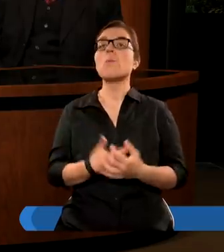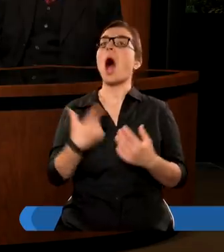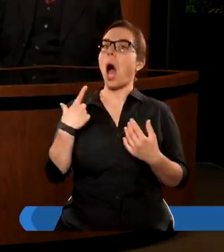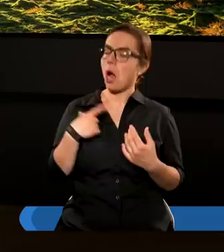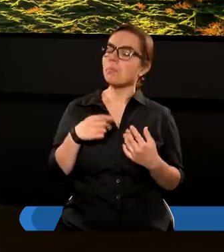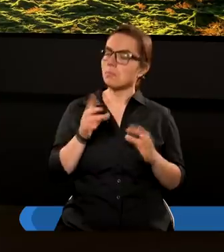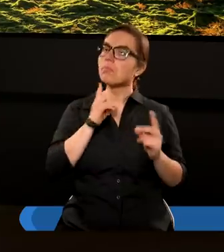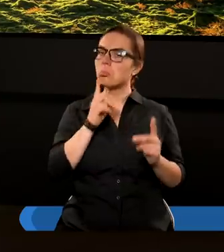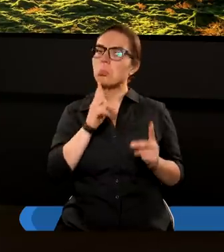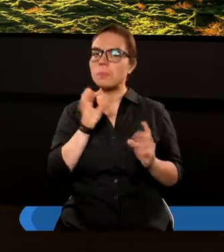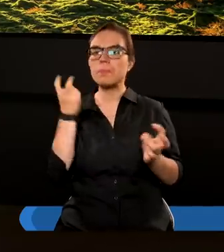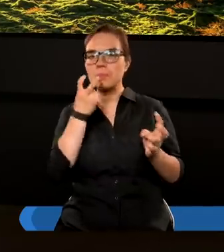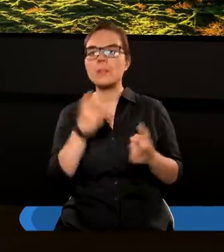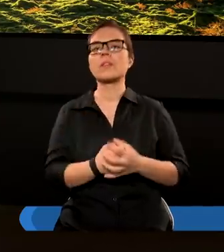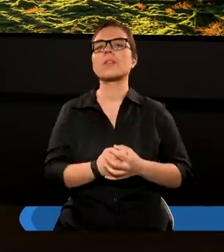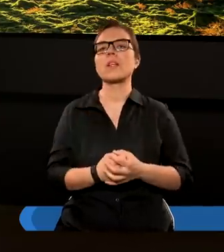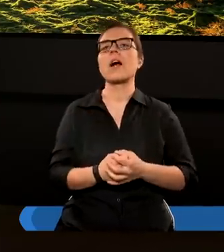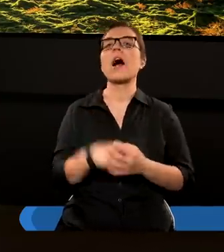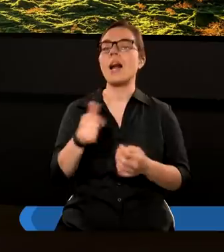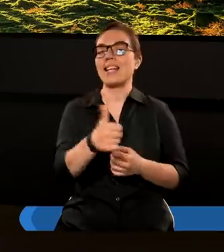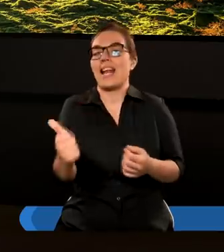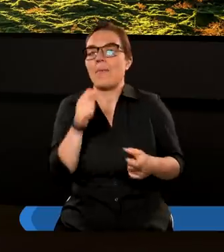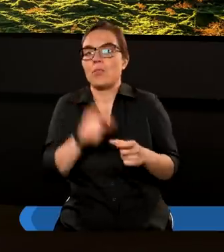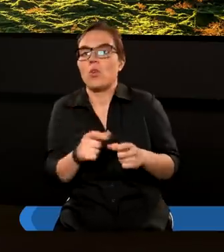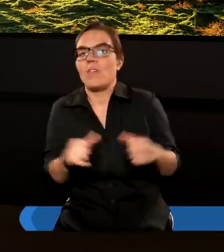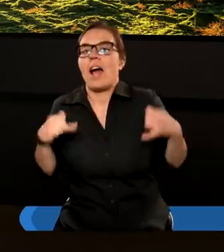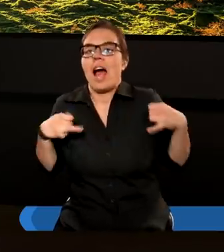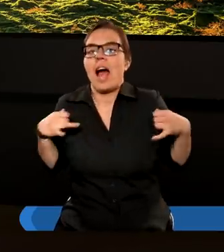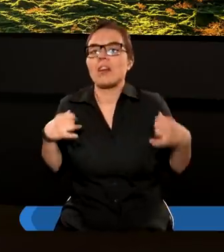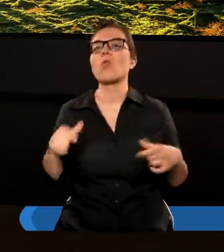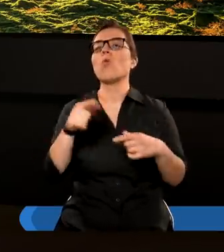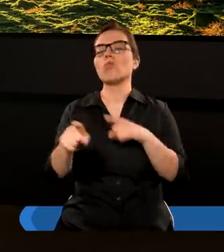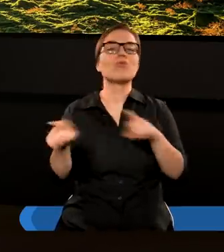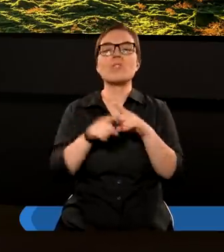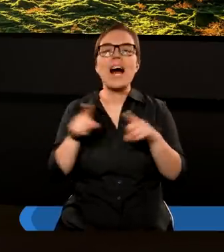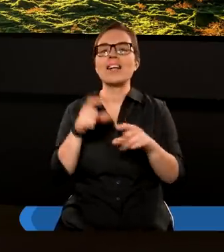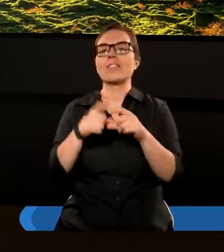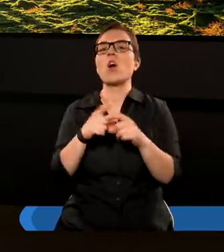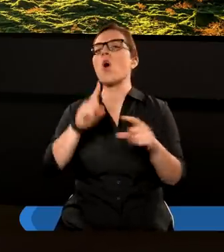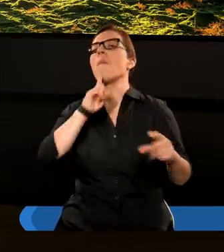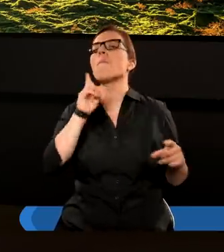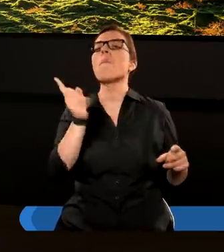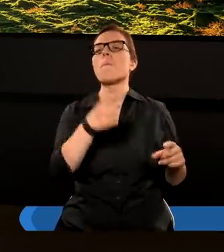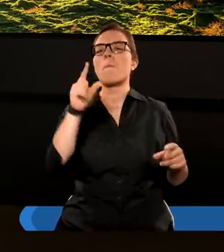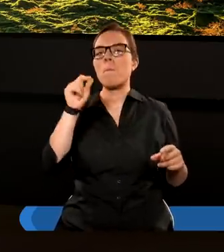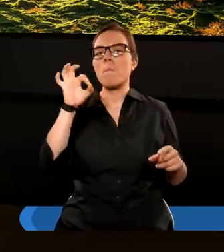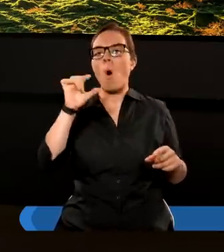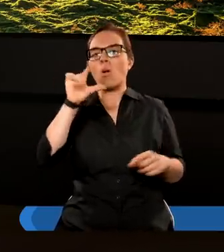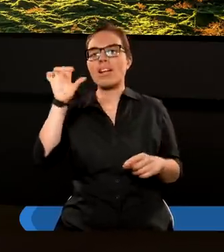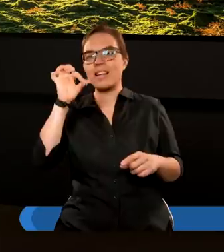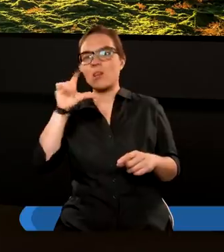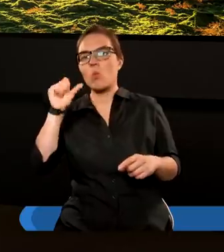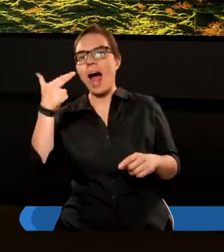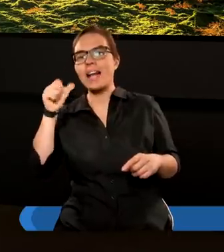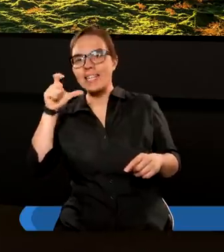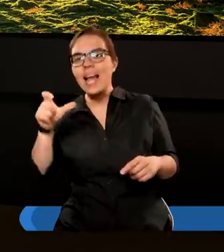Tak, samo słowo anioł znaczy dosłownie posłaniec. Posłaniec idzie od Boga